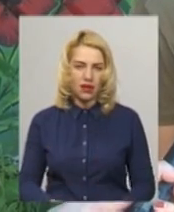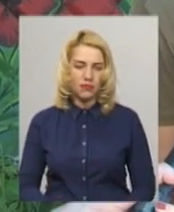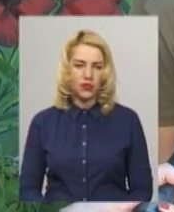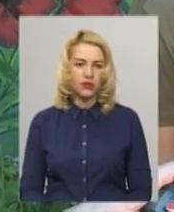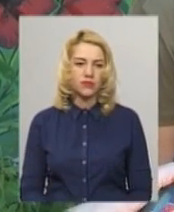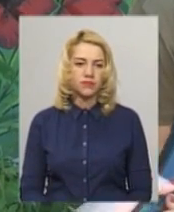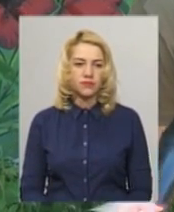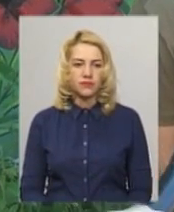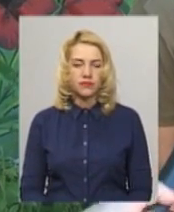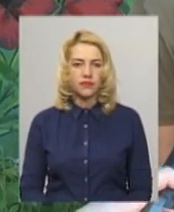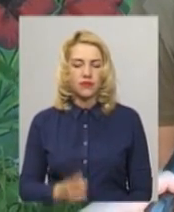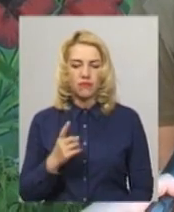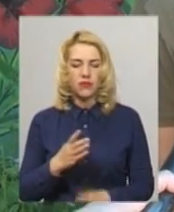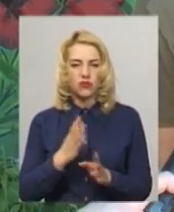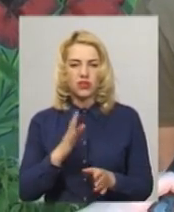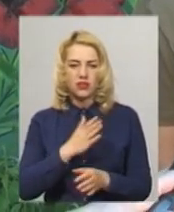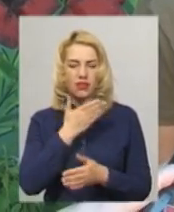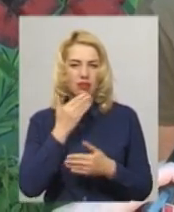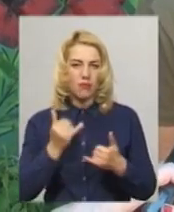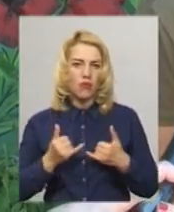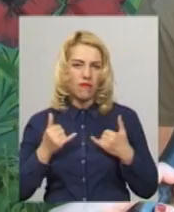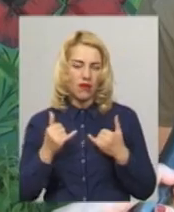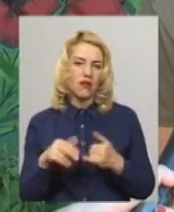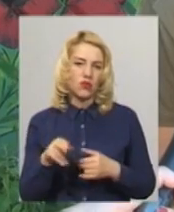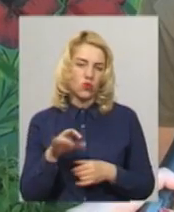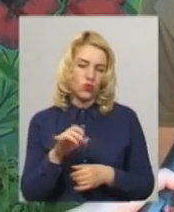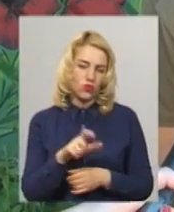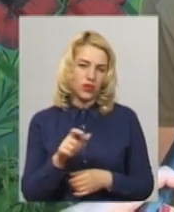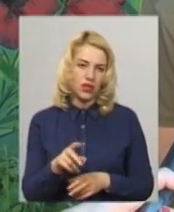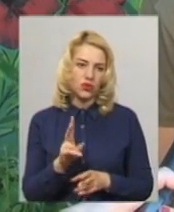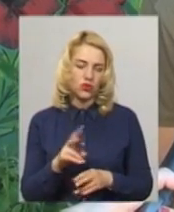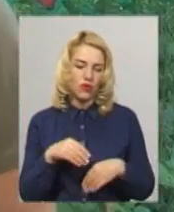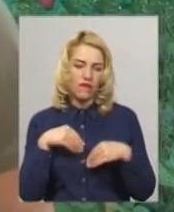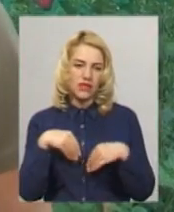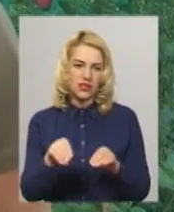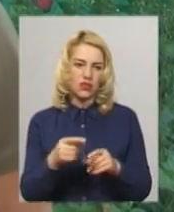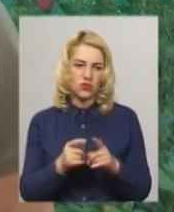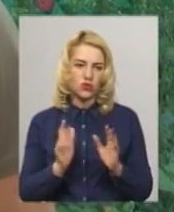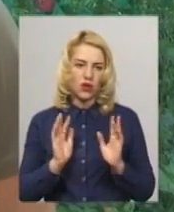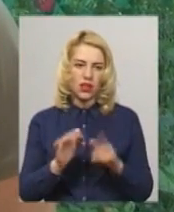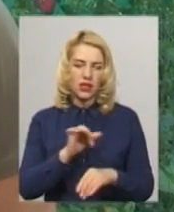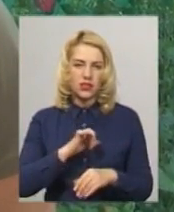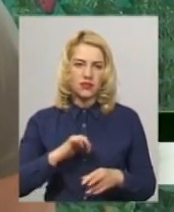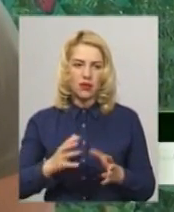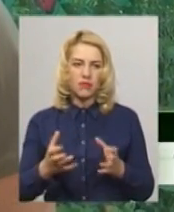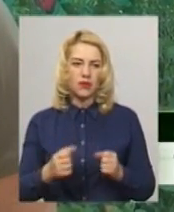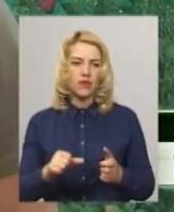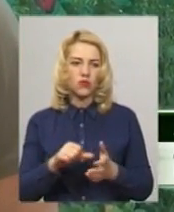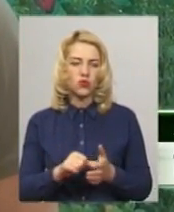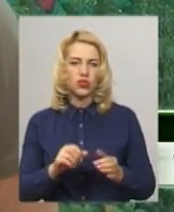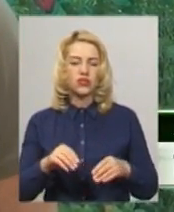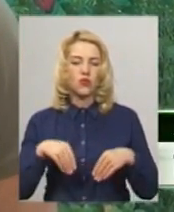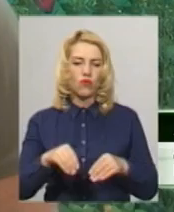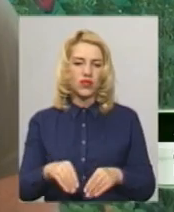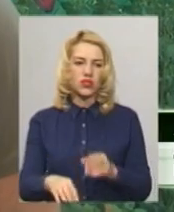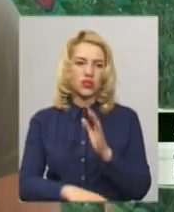в першу чергу, це неповага до людей, які висаджували цю алею. Сам приймав участь у висадженні дерев і